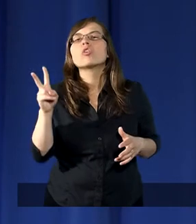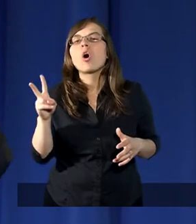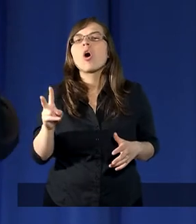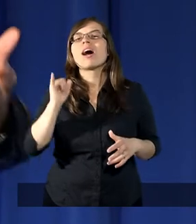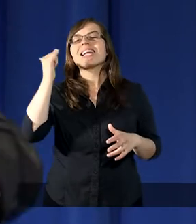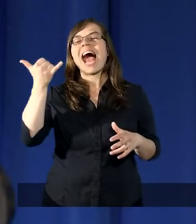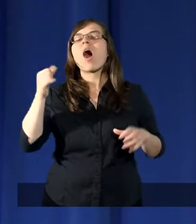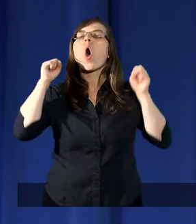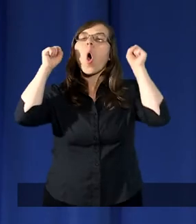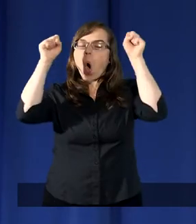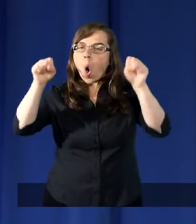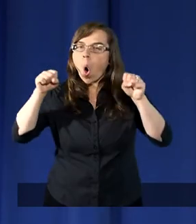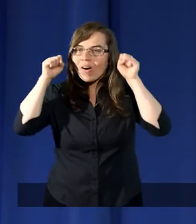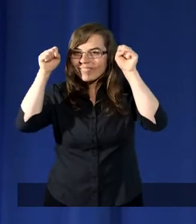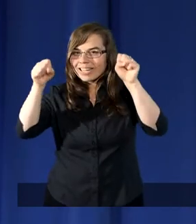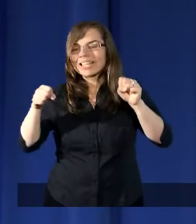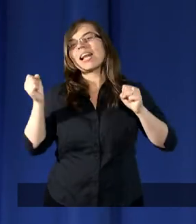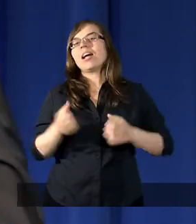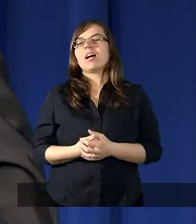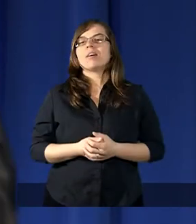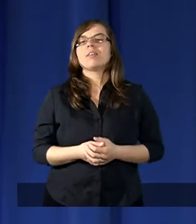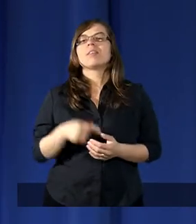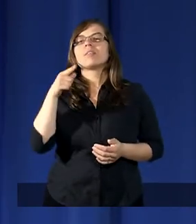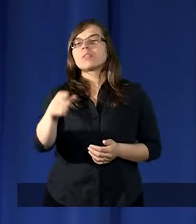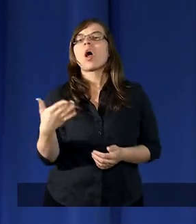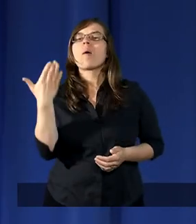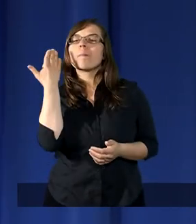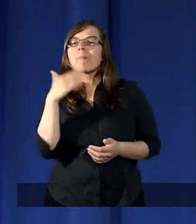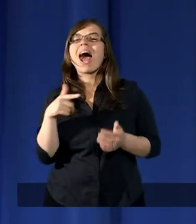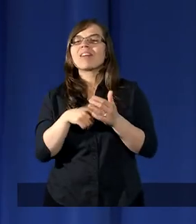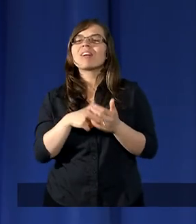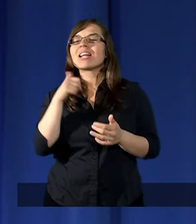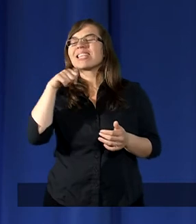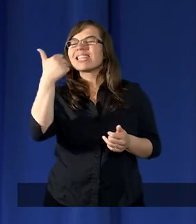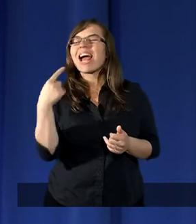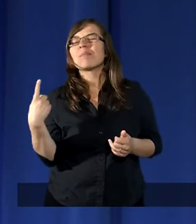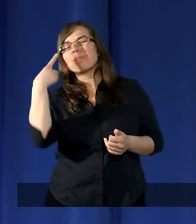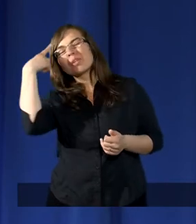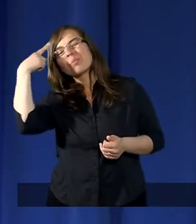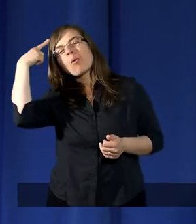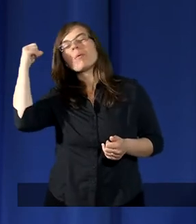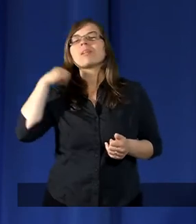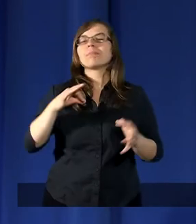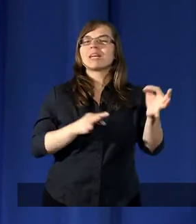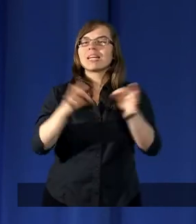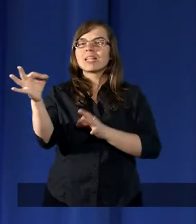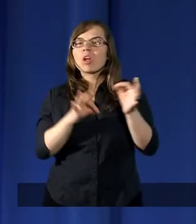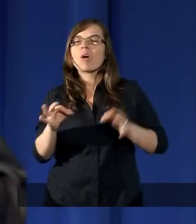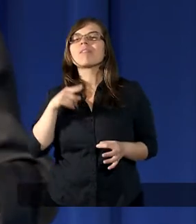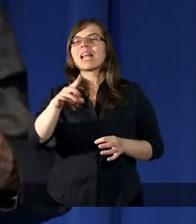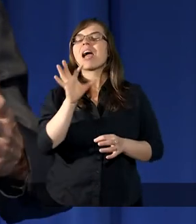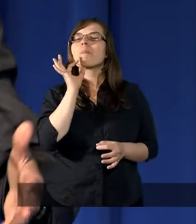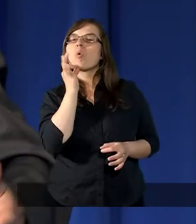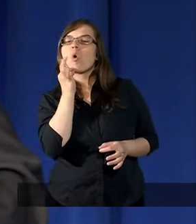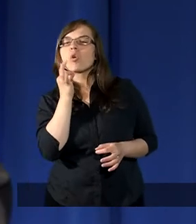Jako owce. Oczywiście. Owca to jest bardzo, to nieraz przypominam sobie, bo w swojej